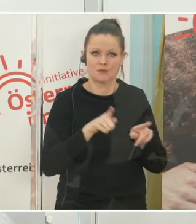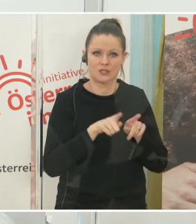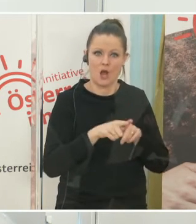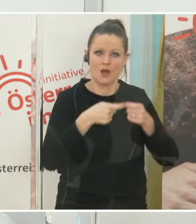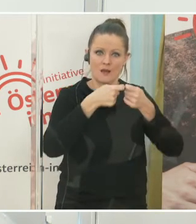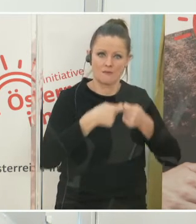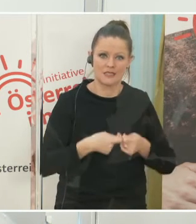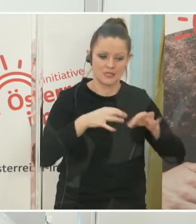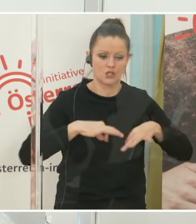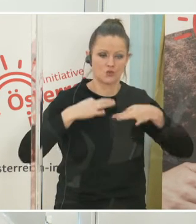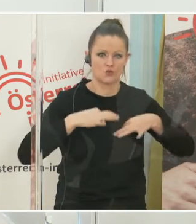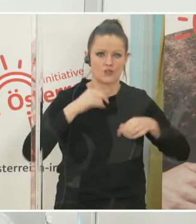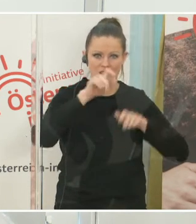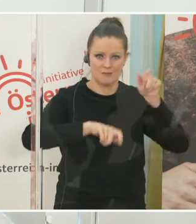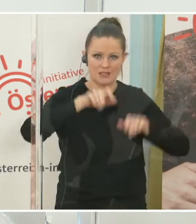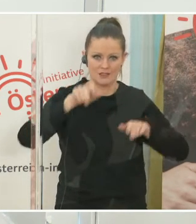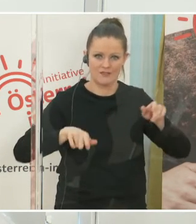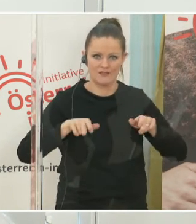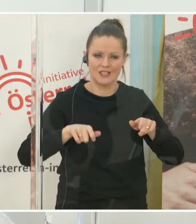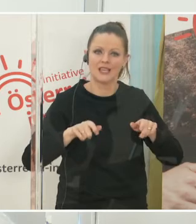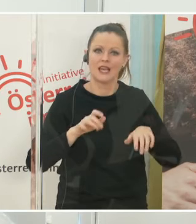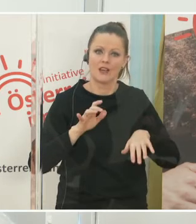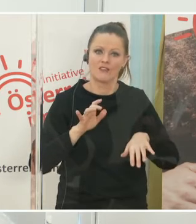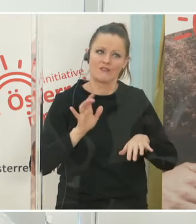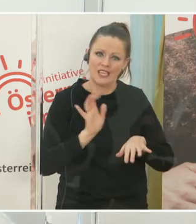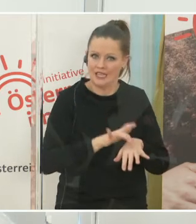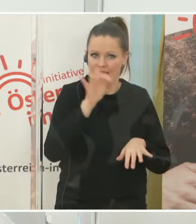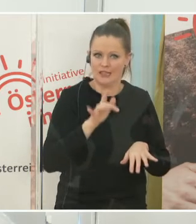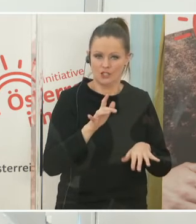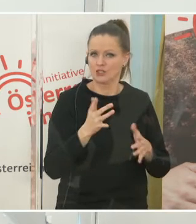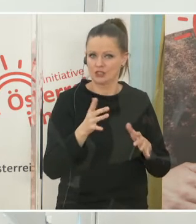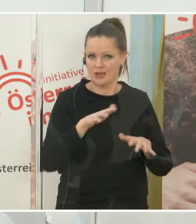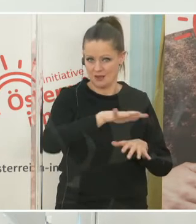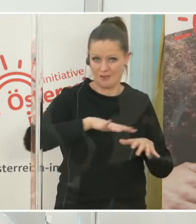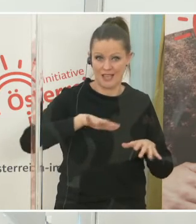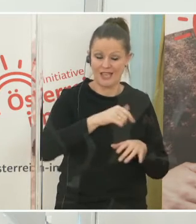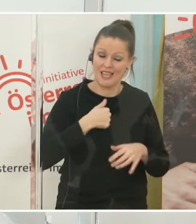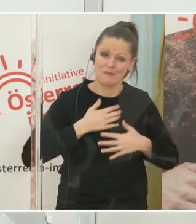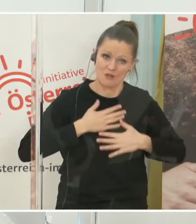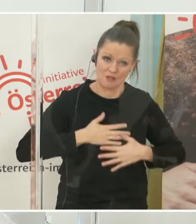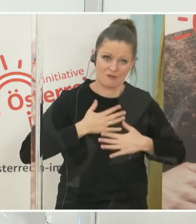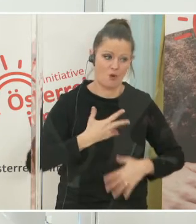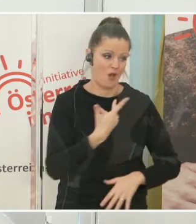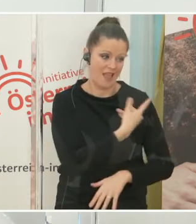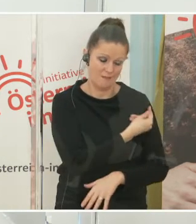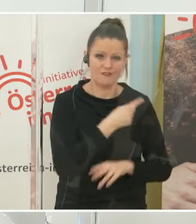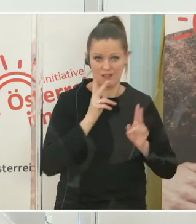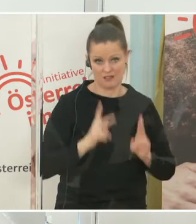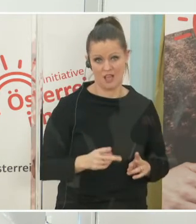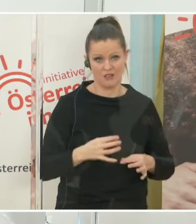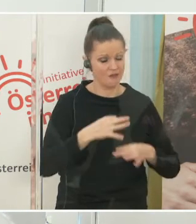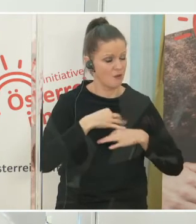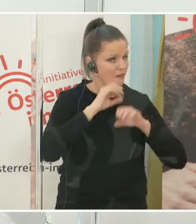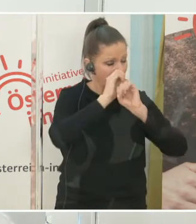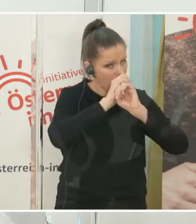Gesundheitspersonals in kritischer Exposition, ich bin sehr froh, mich auch impfen lassen zu können und für mich ist es